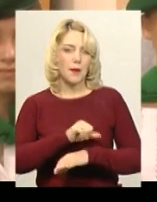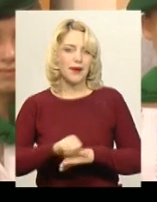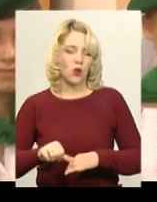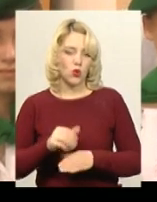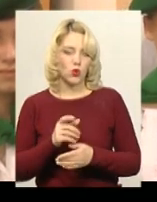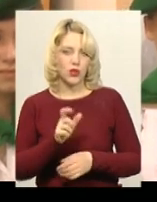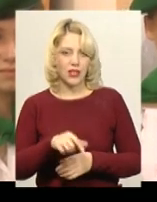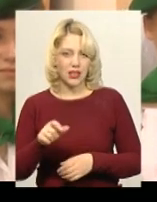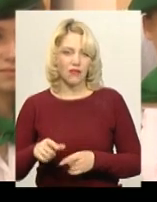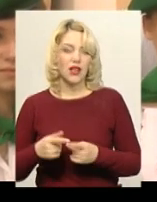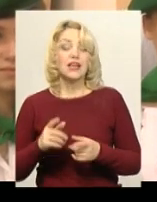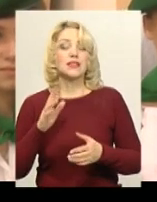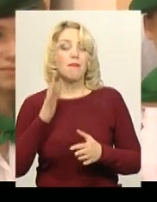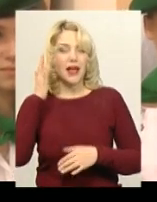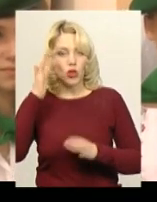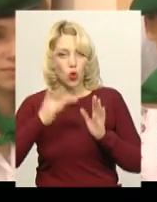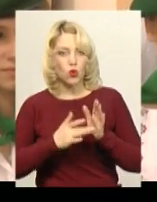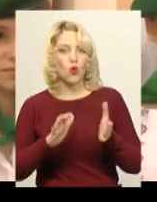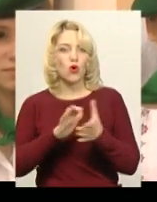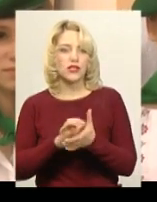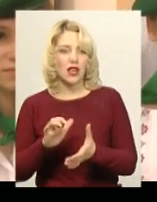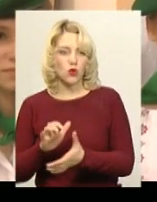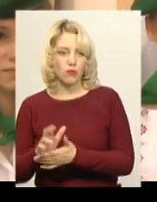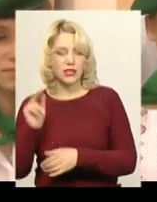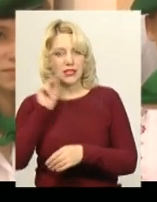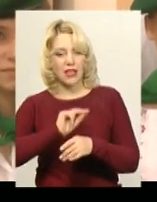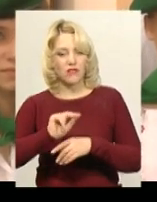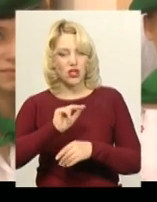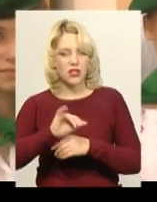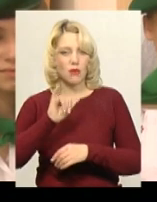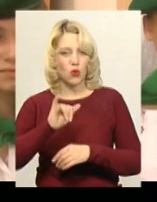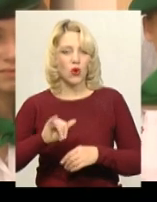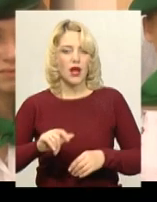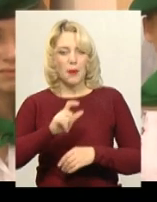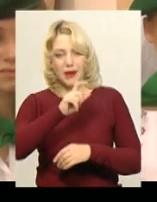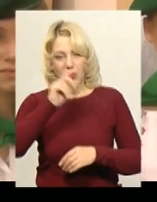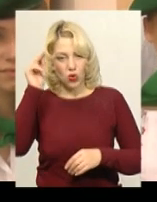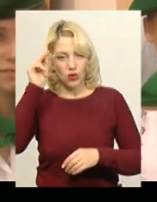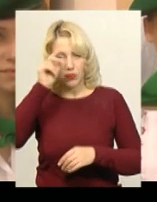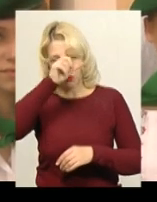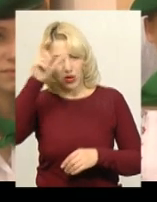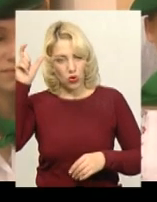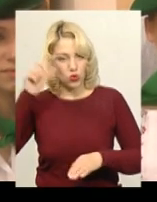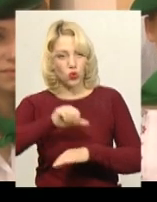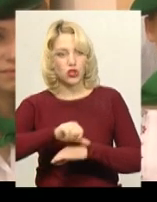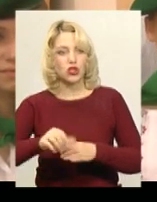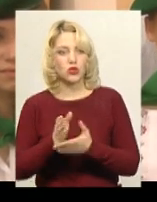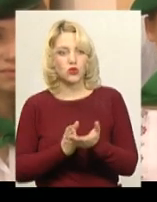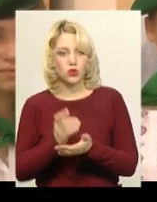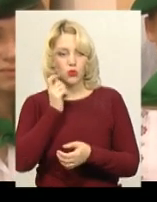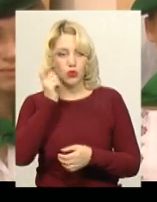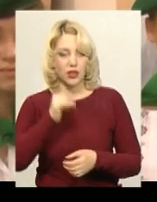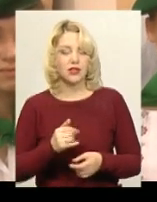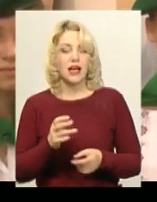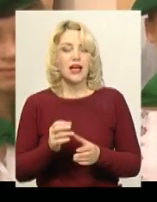метою ознайомлення з навчанням в Академії прикордонної служби України, з метою ознайомлення з